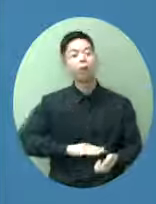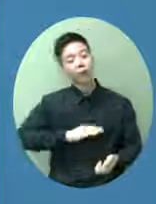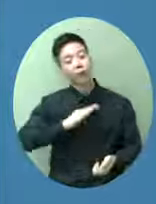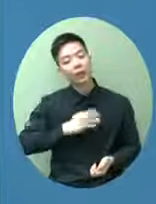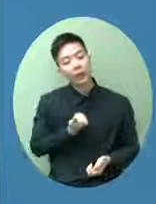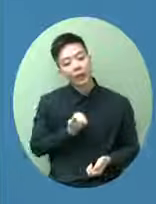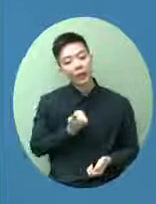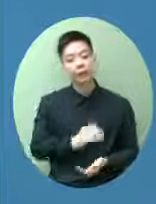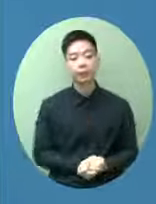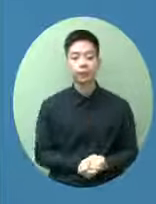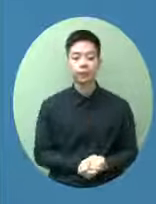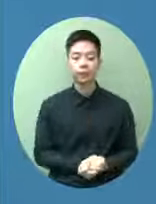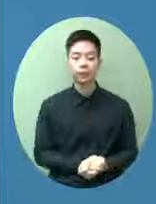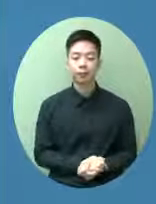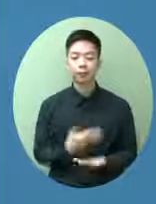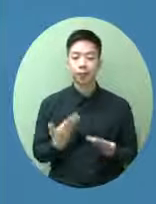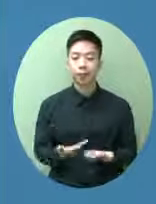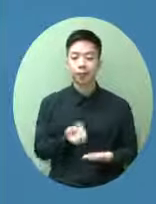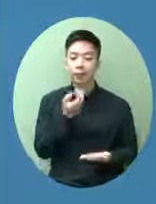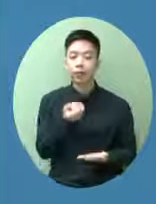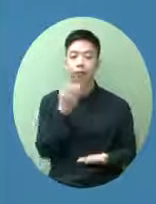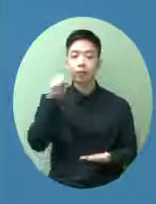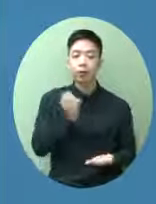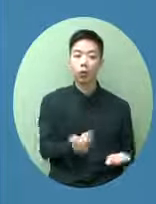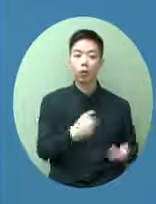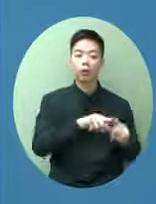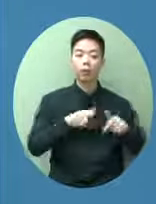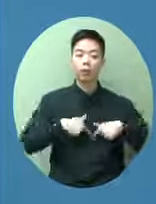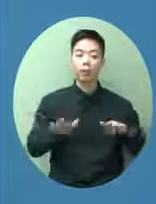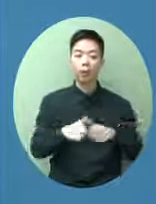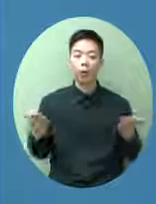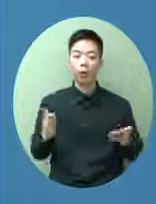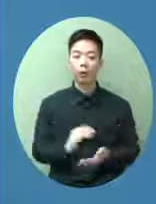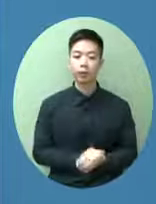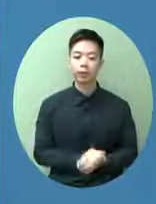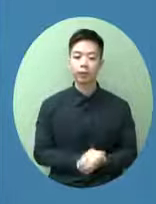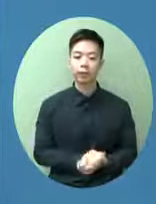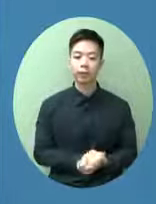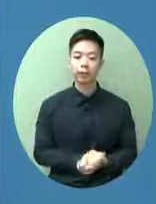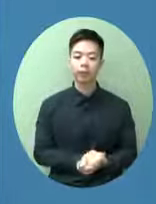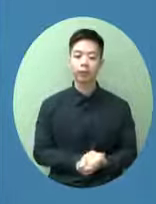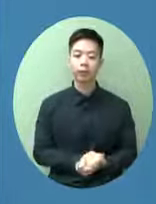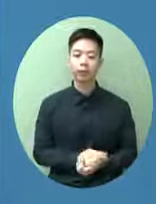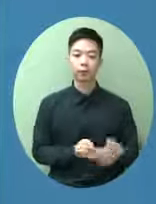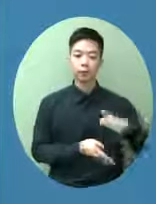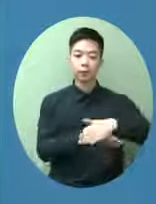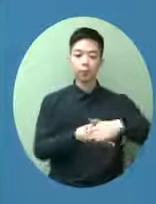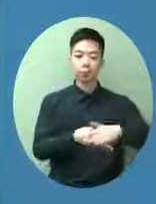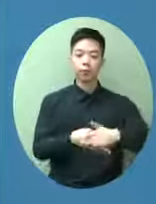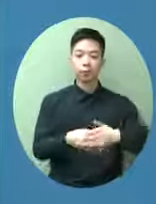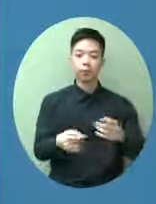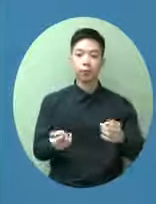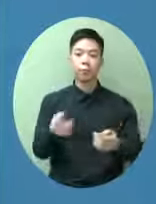加上我今天提出我們會用竹高灣這個地方作為檢疫增加接近800個量